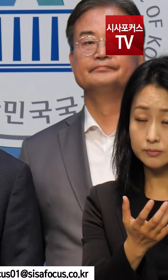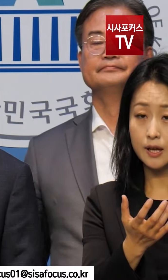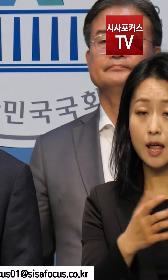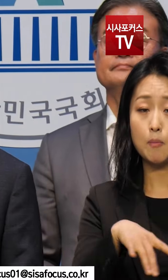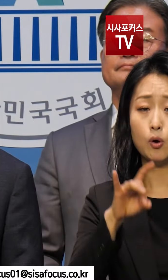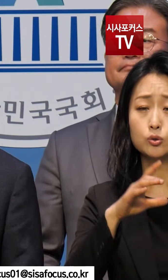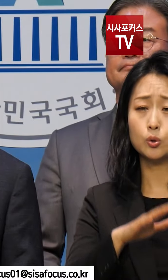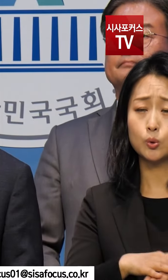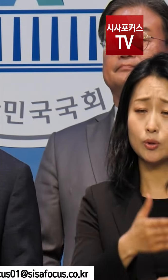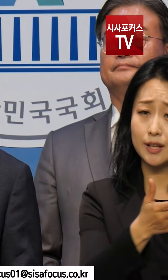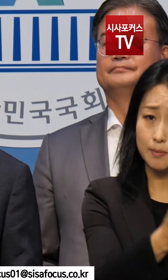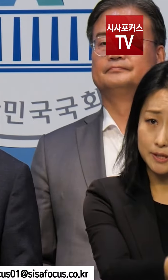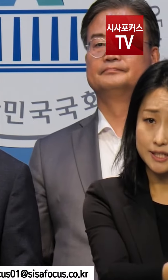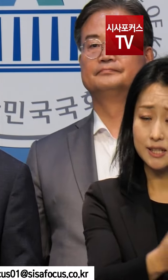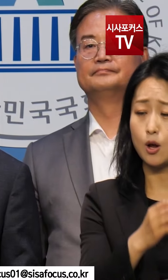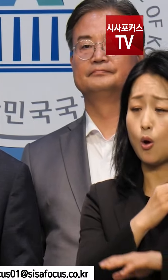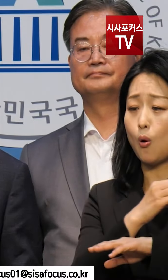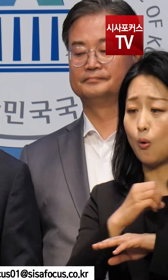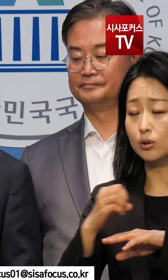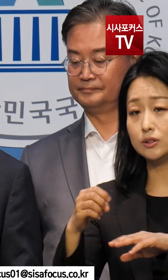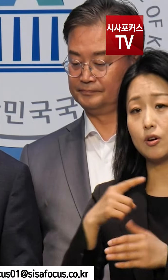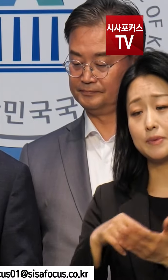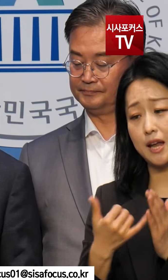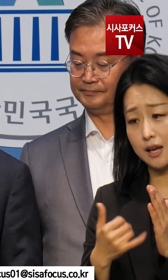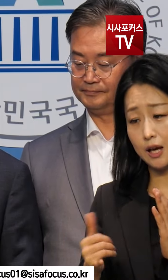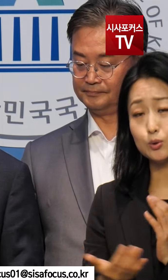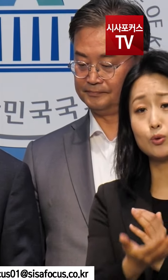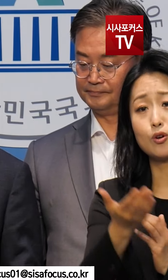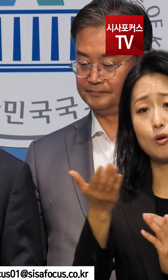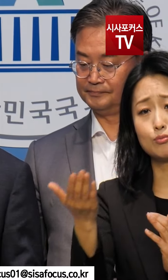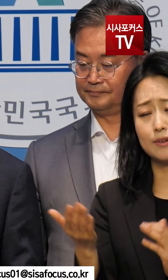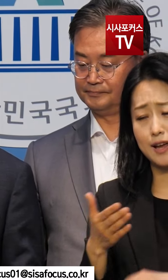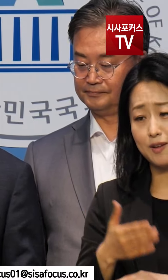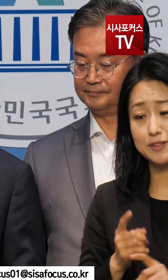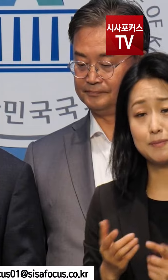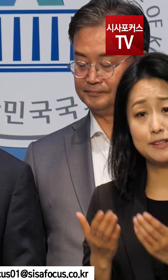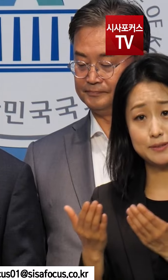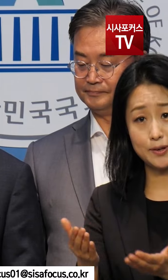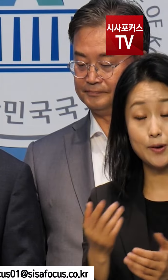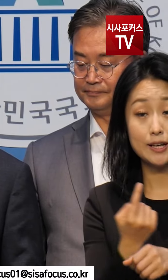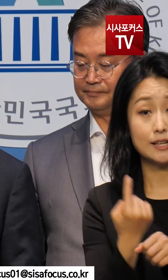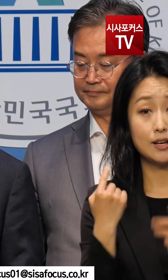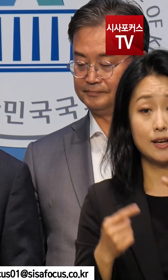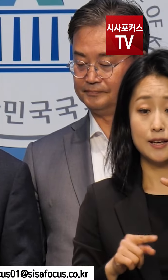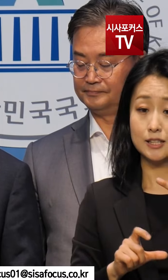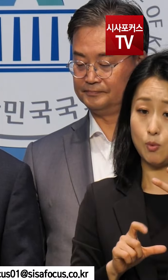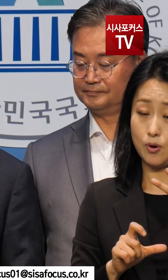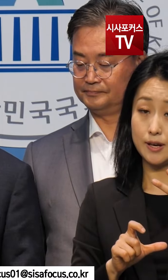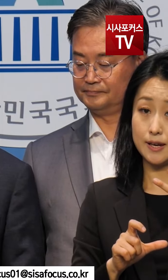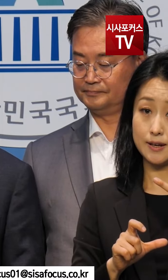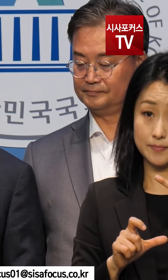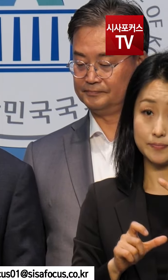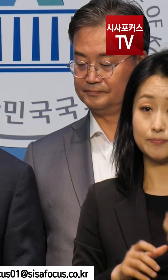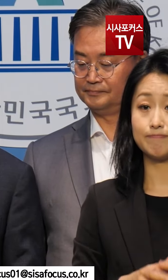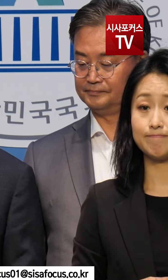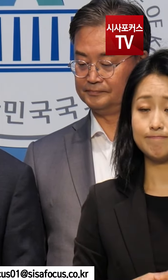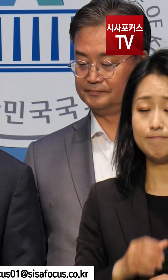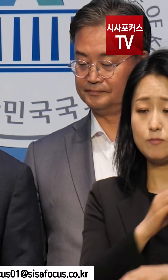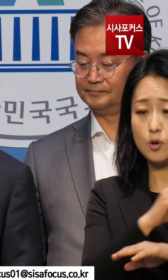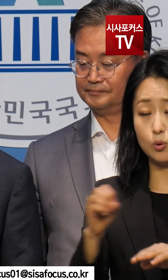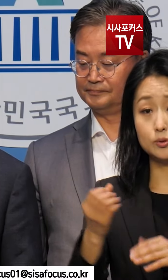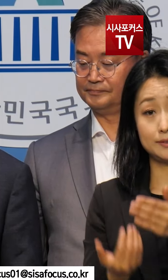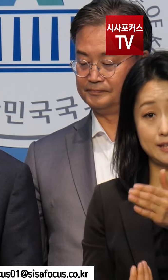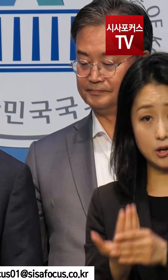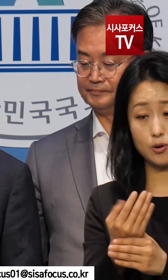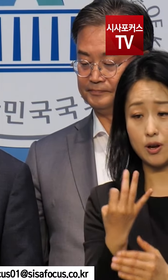유가족분들의 높은 뜻에 감사드립니다. 아시다시피 작년 7월 15일 14분의 소중한